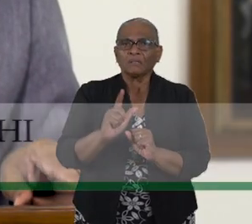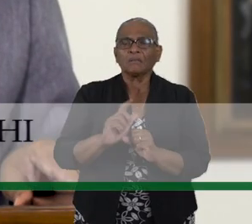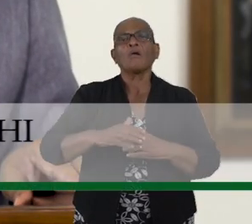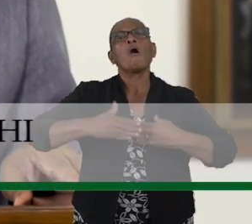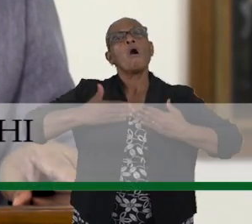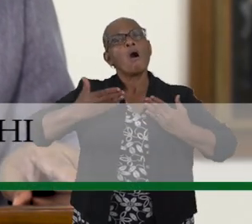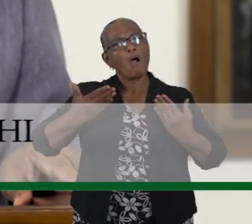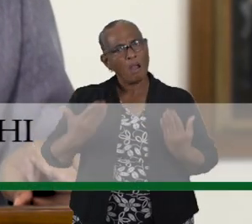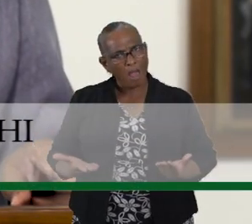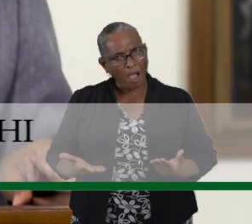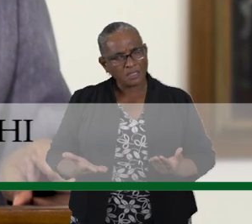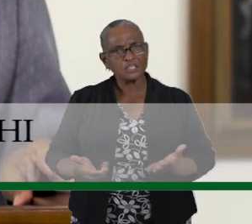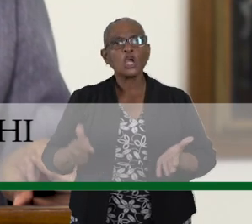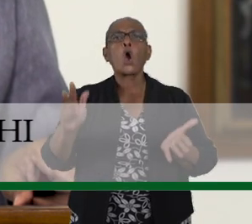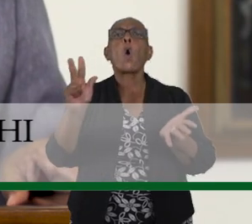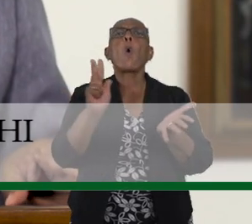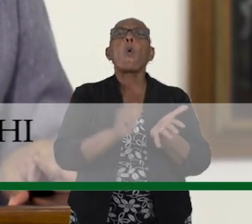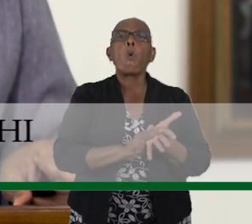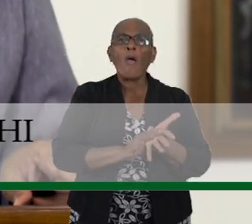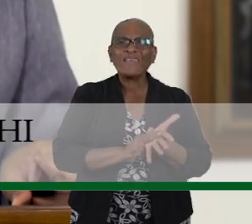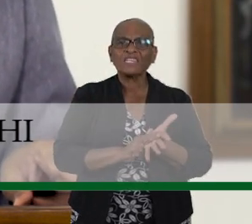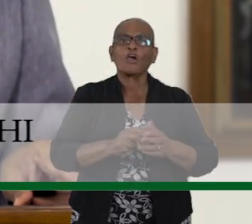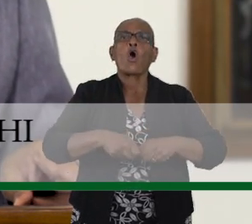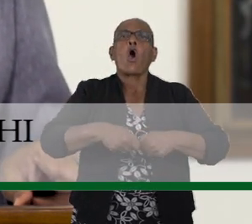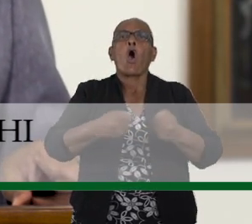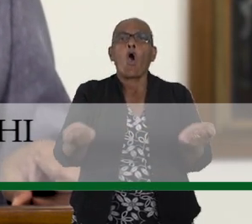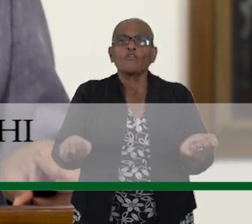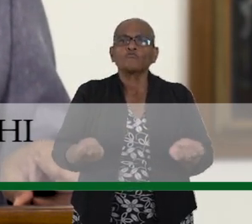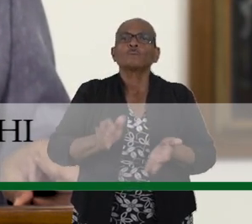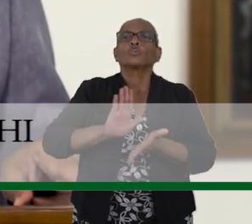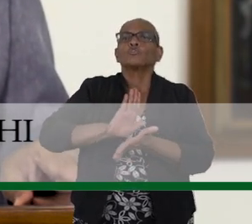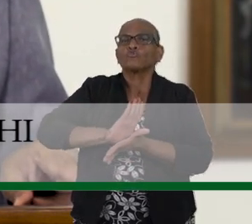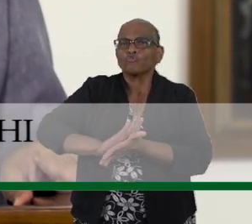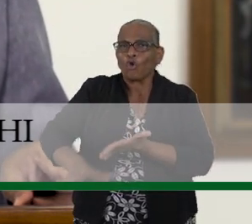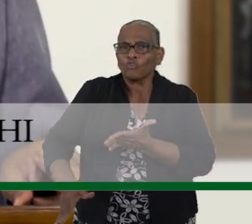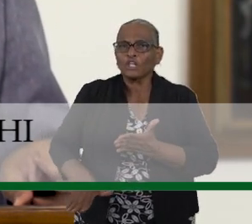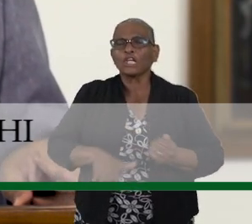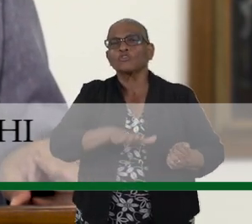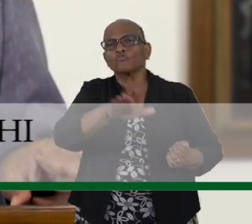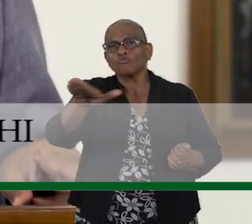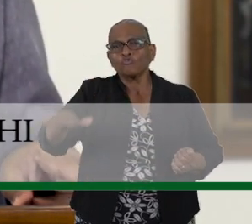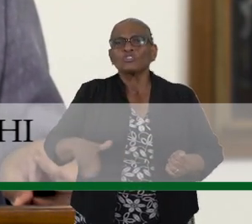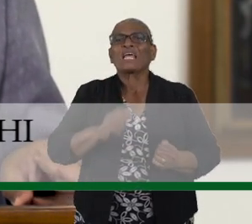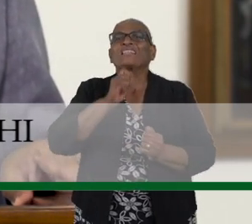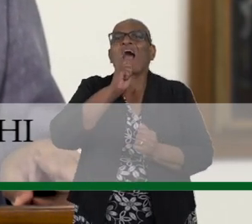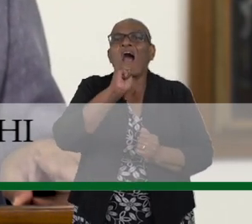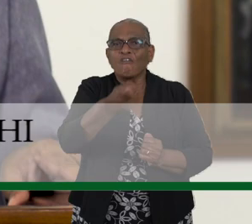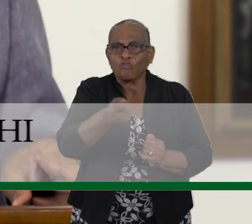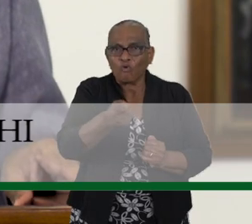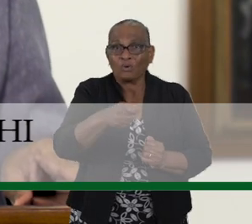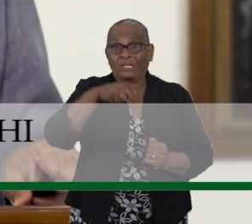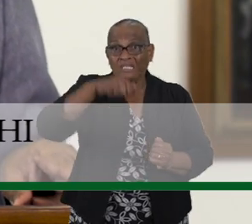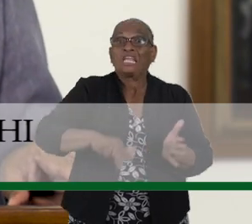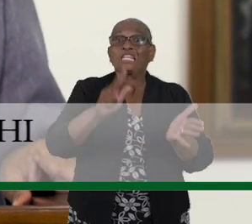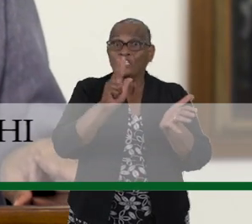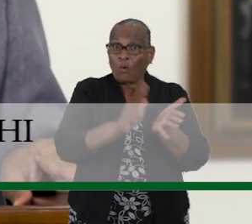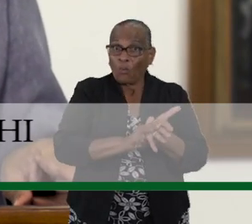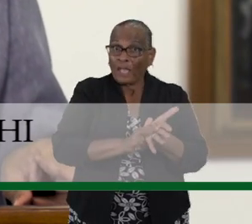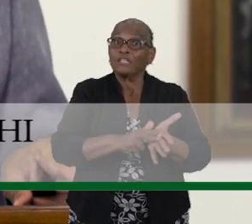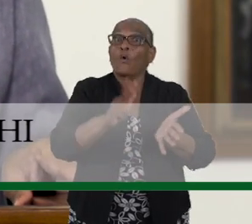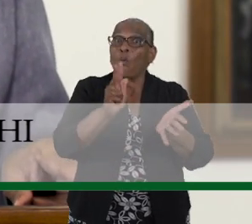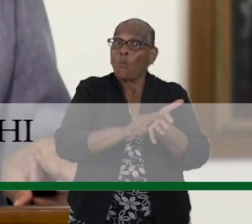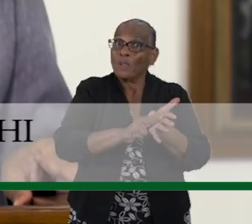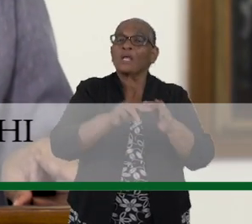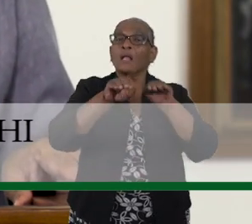Onlangs is de wet uitvoering uit zonder toestand afgekondigd. Met deze wet heeft de regering de wettelijke